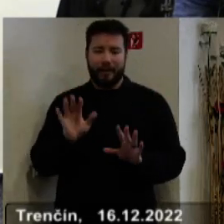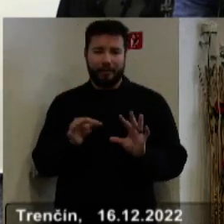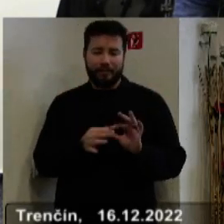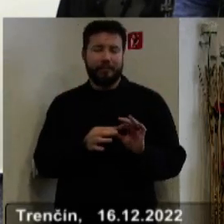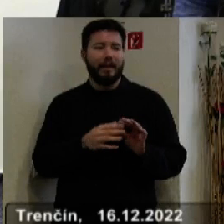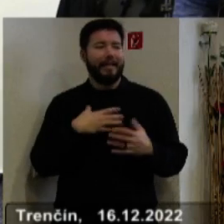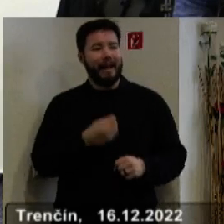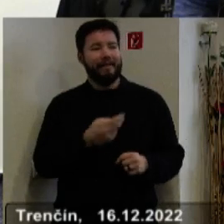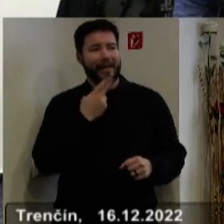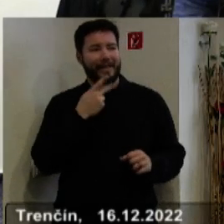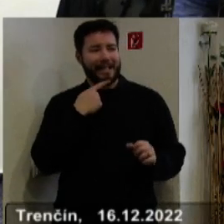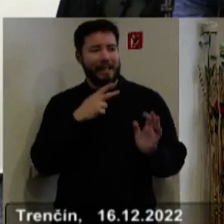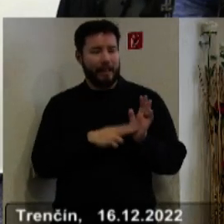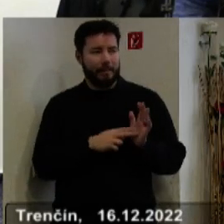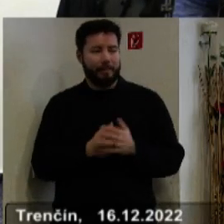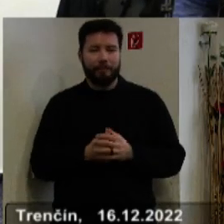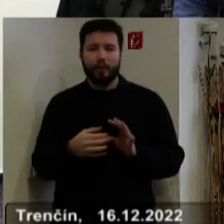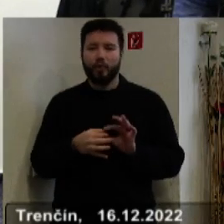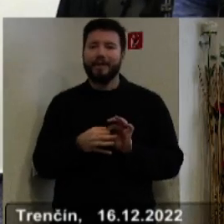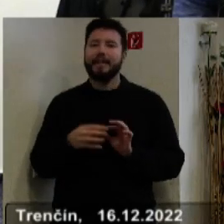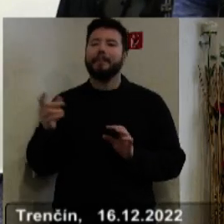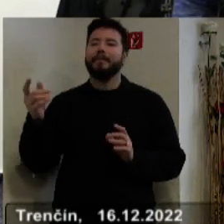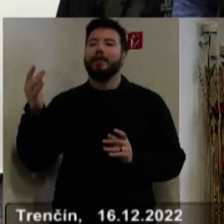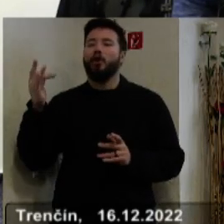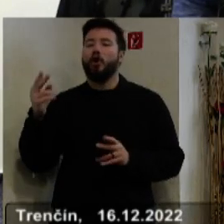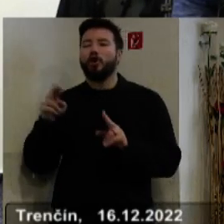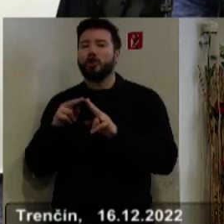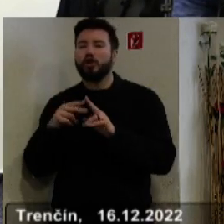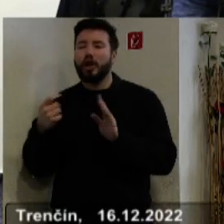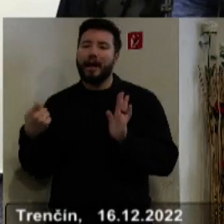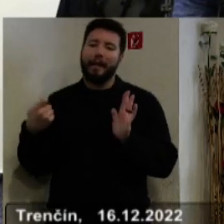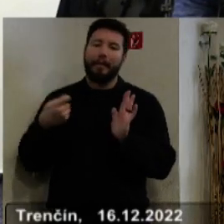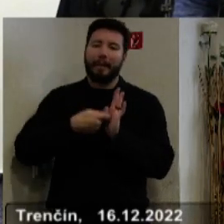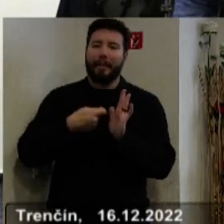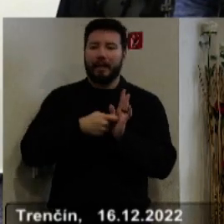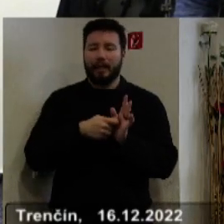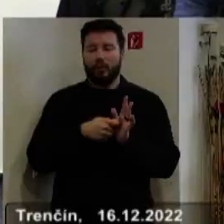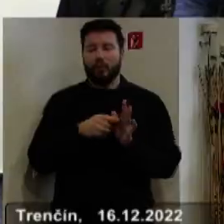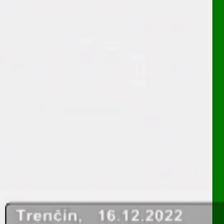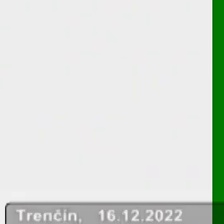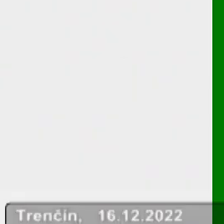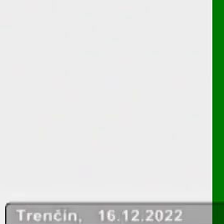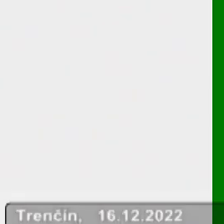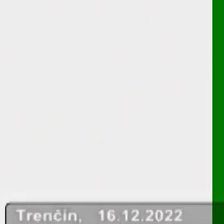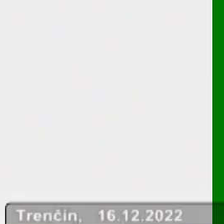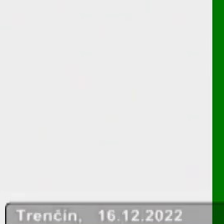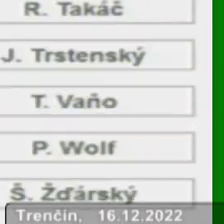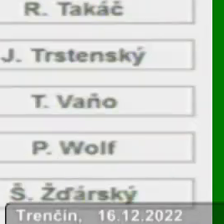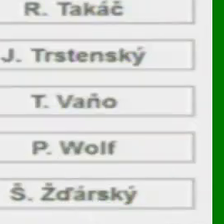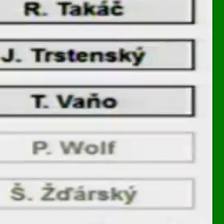nariadenia, ktoré sa týka úrady nákladov spojených z ubytování v školskom internáte. Nech sa páči, hlasujeme.